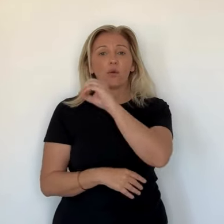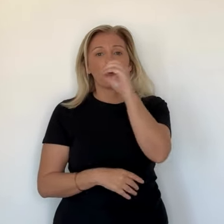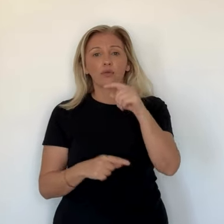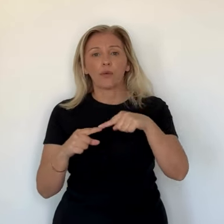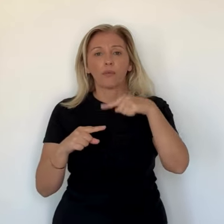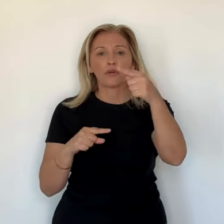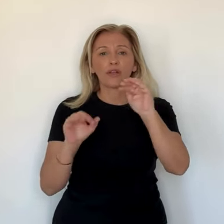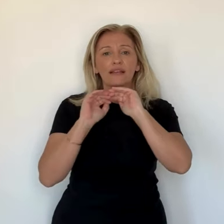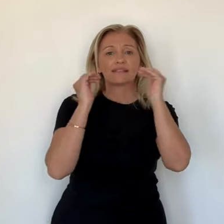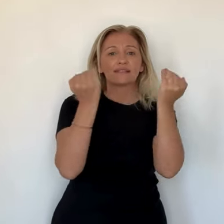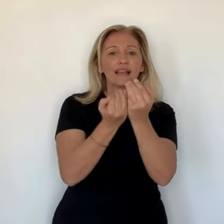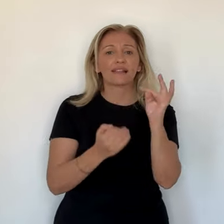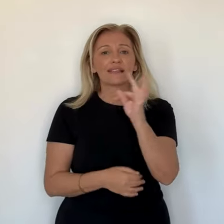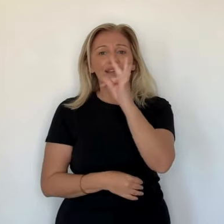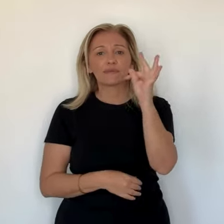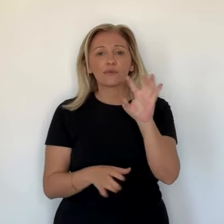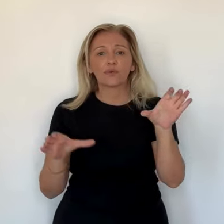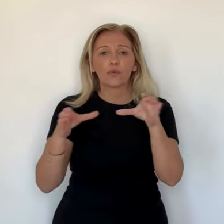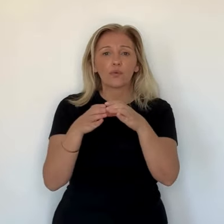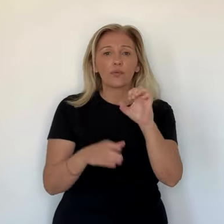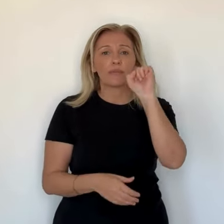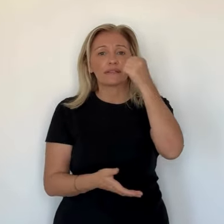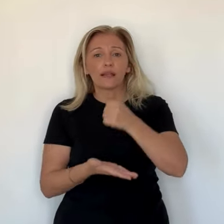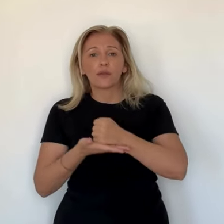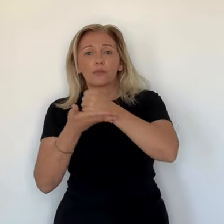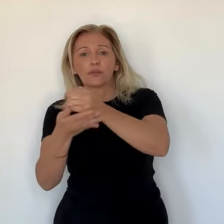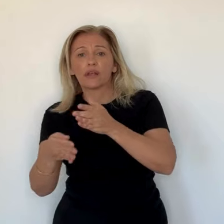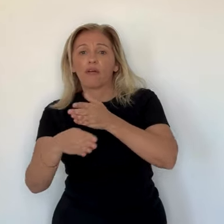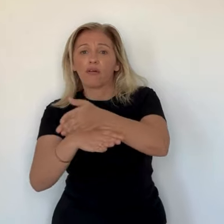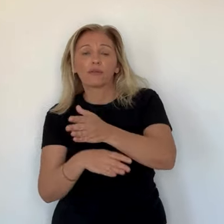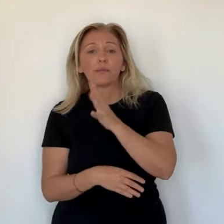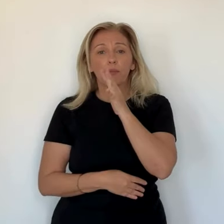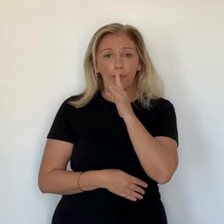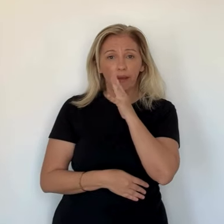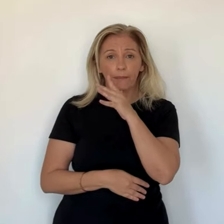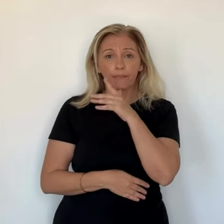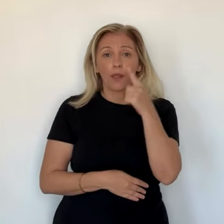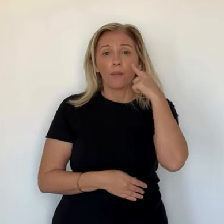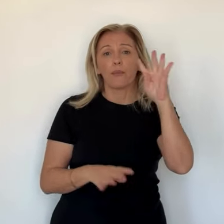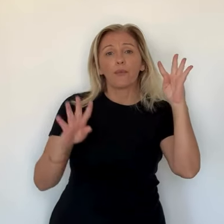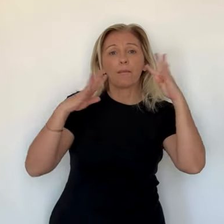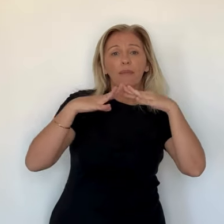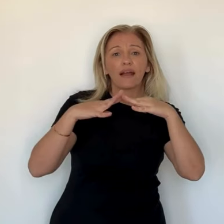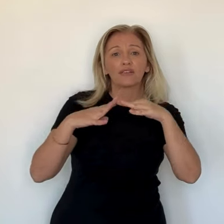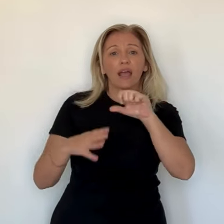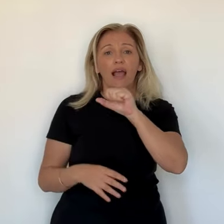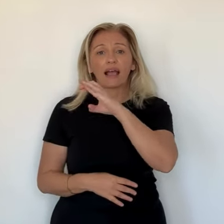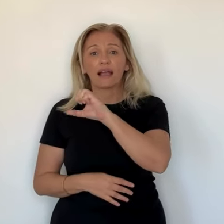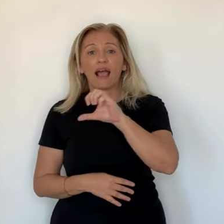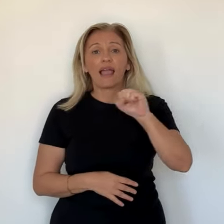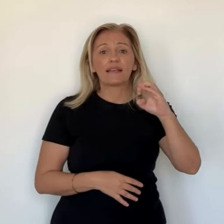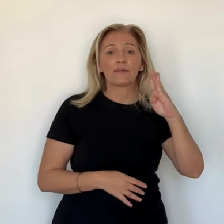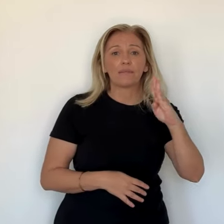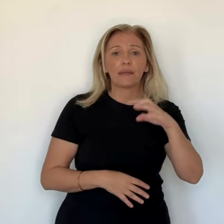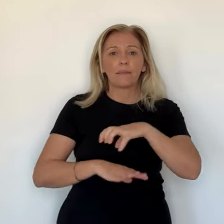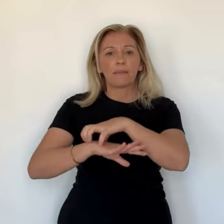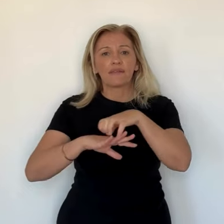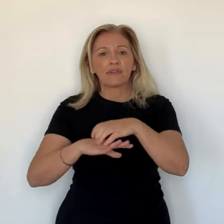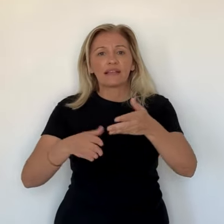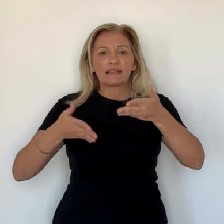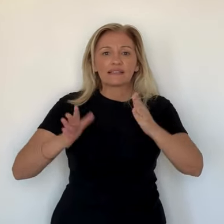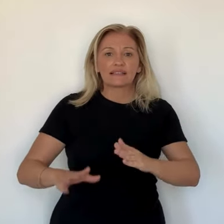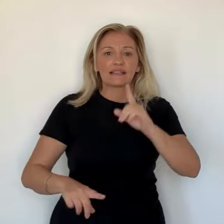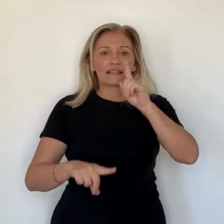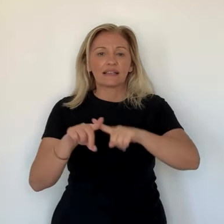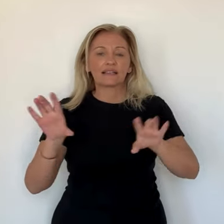Aucun supporter Bastia ne pourra entrer dans l'enceinte de Timizou le 26 octobre. Le derby entre la CA Jaxo et le Sporting Club de Bastia